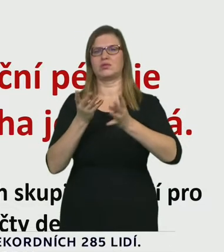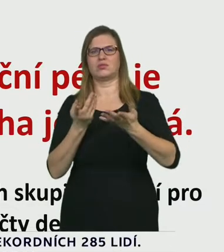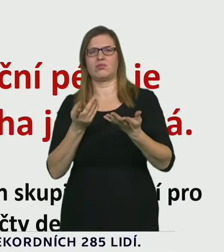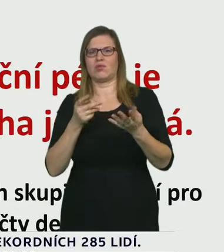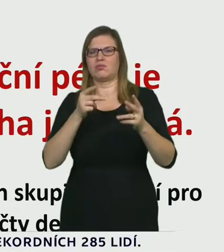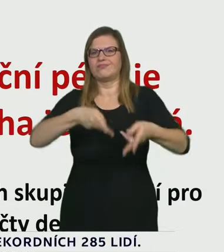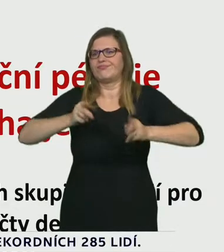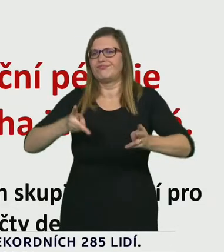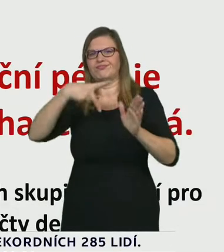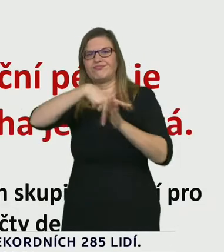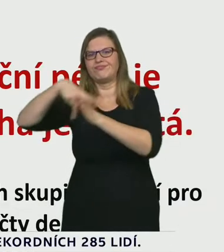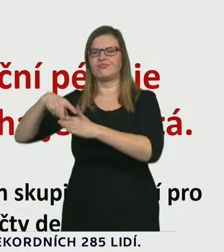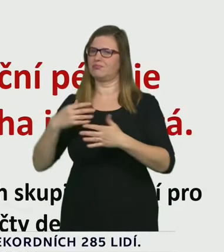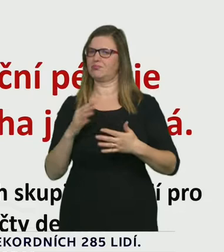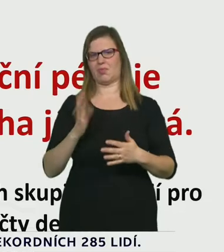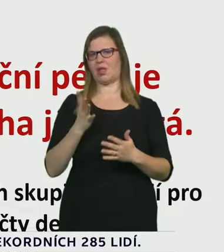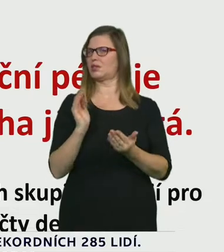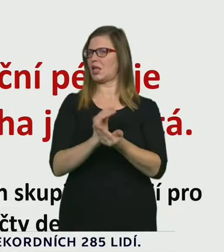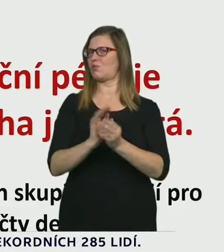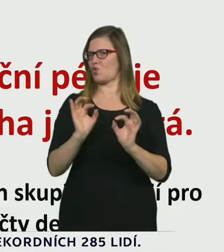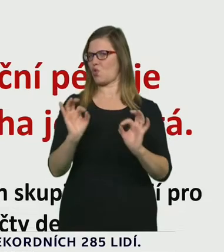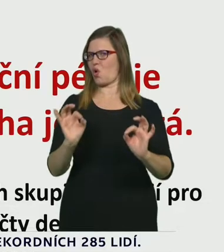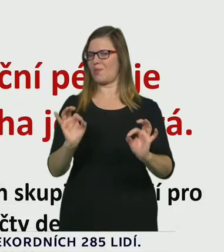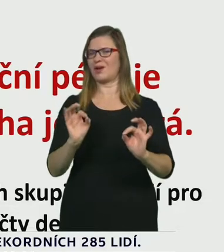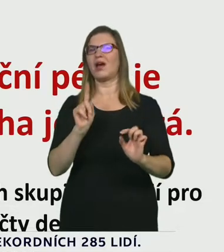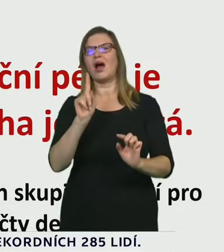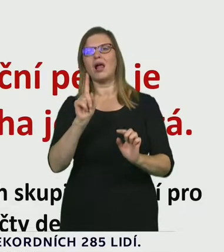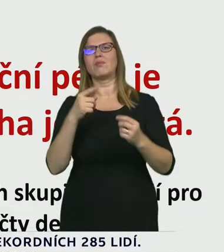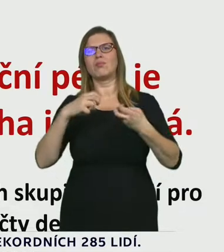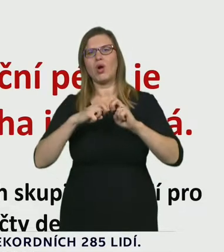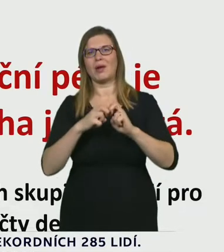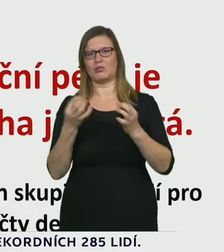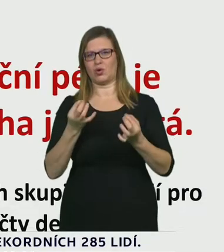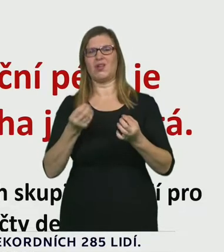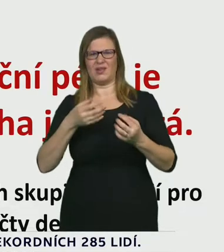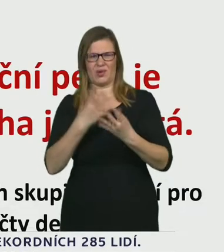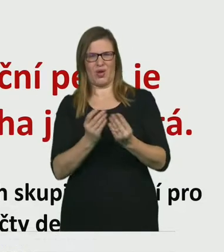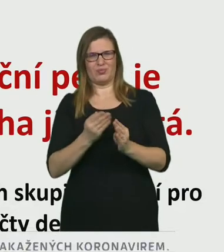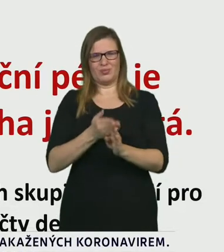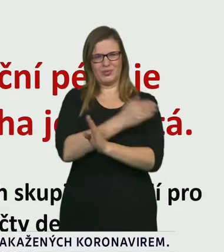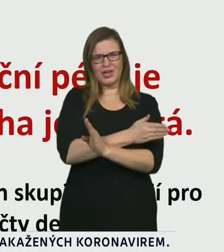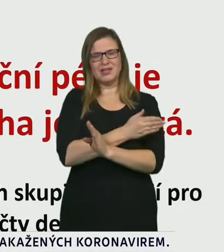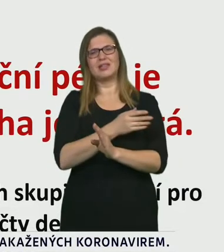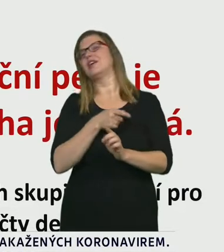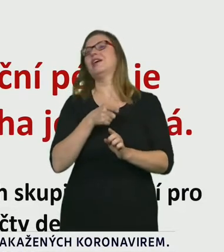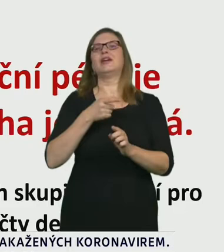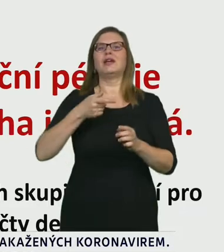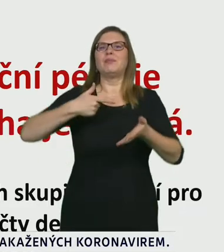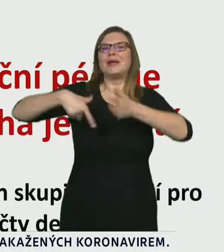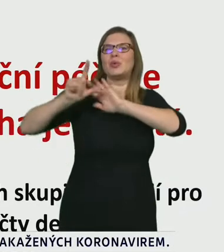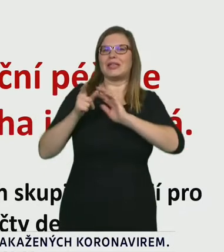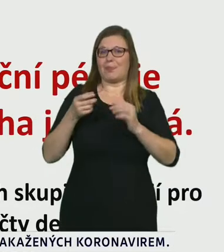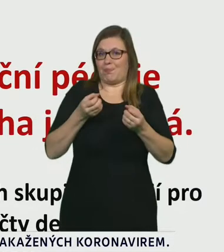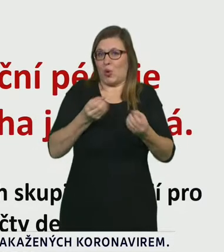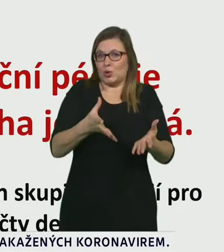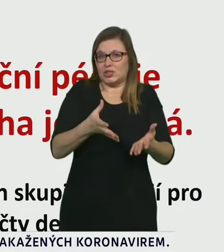zpět. Ono trvá až 10 dní, než se ta hospitalizace vyvine u toho člověka. Takže v těch nemocnicích vidíme situaci, která